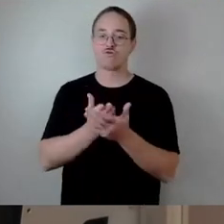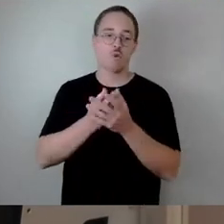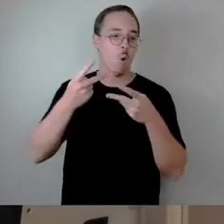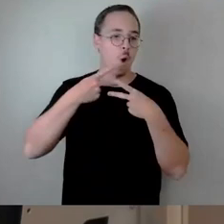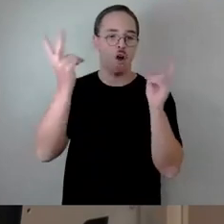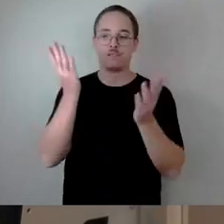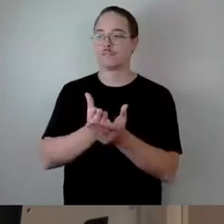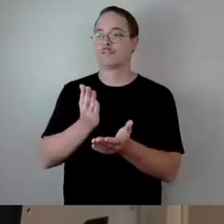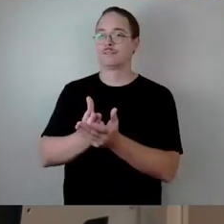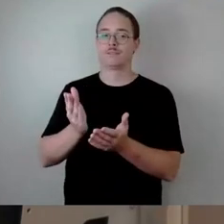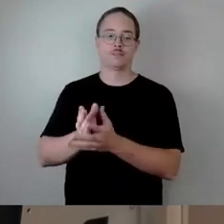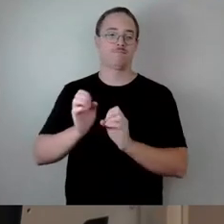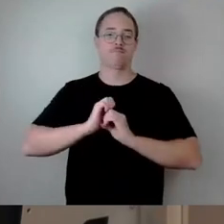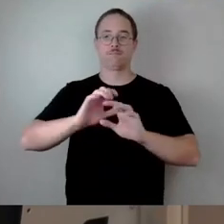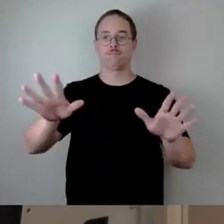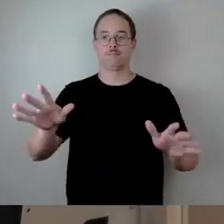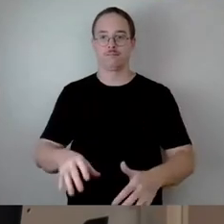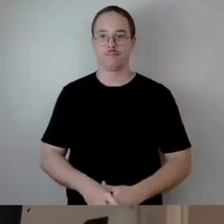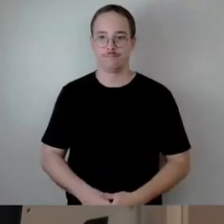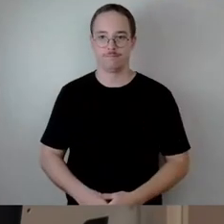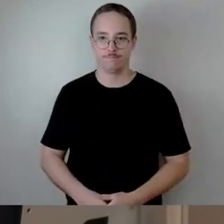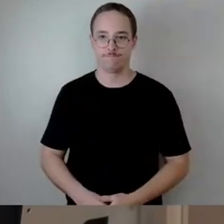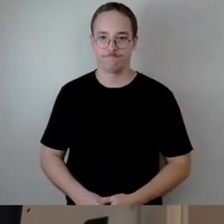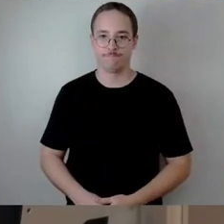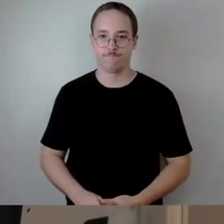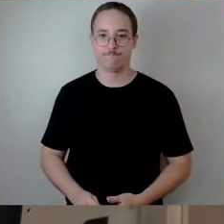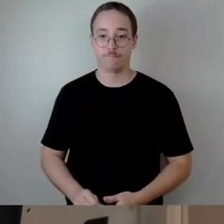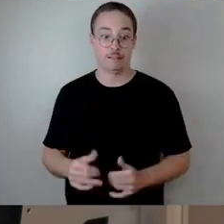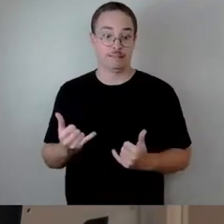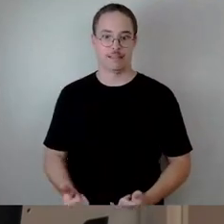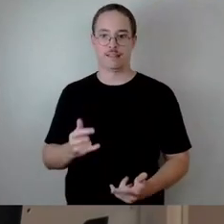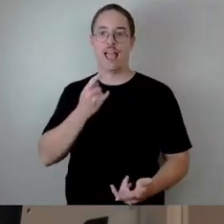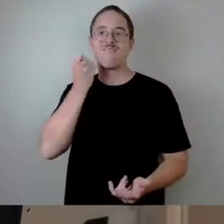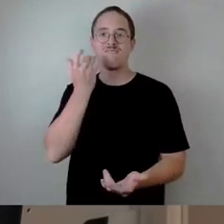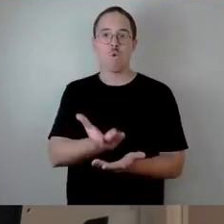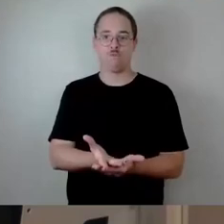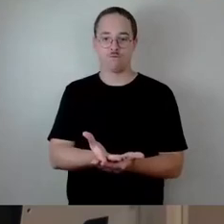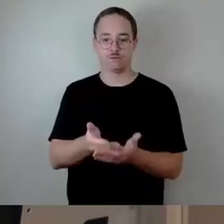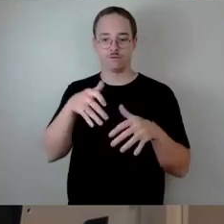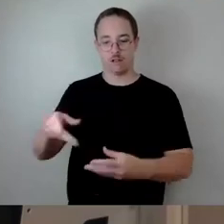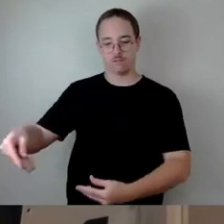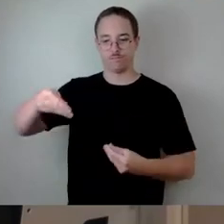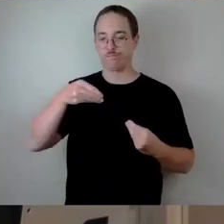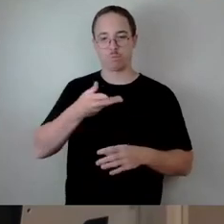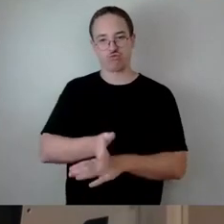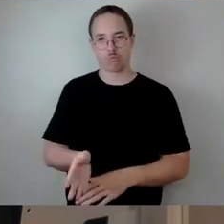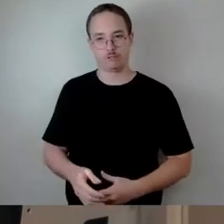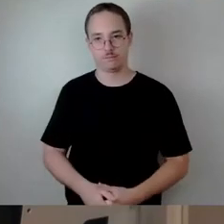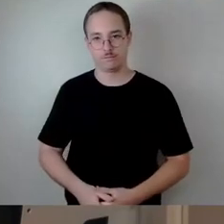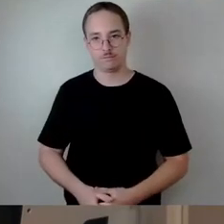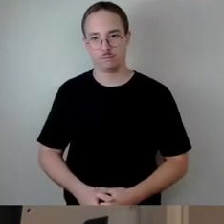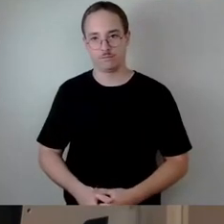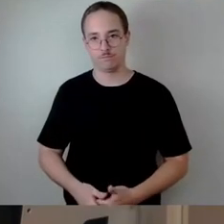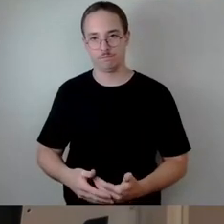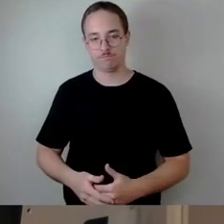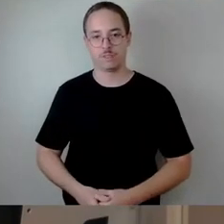Haushaltsentwurf zumindest uns vorliegt. Da möchte ich am Beginn der Diskussion über die jeweiligen Mittelkürzungen